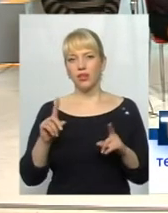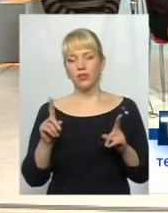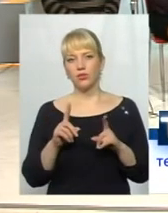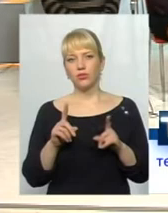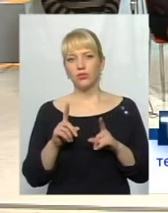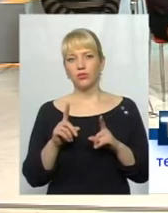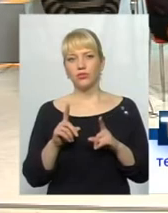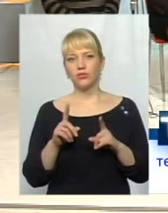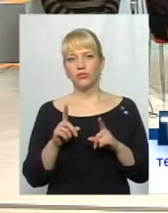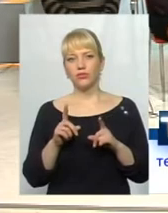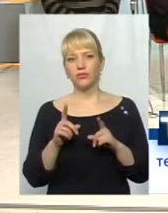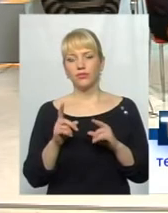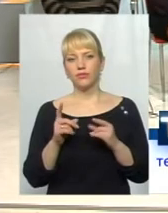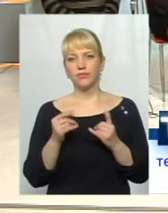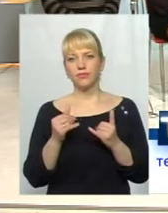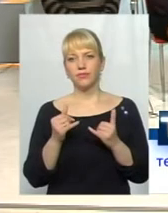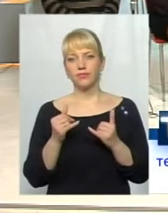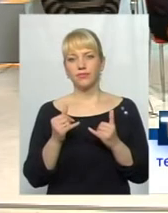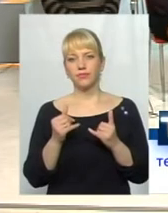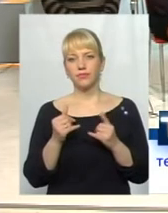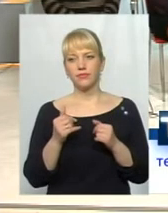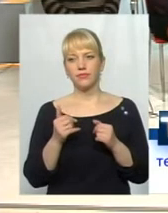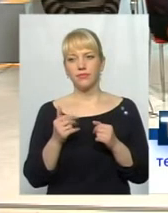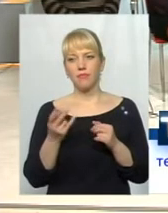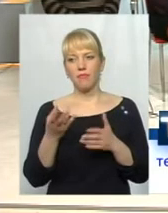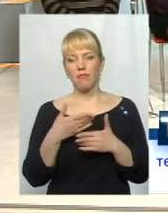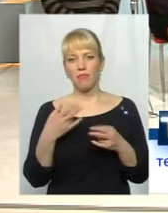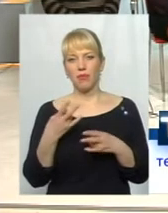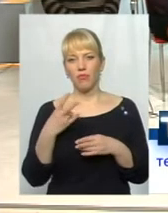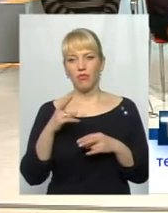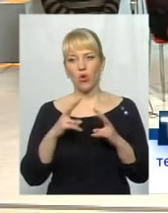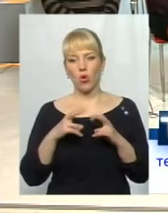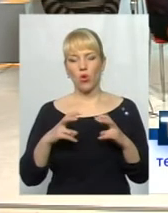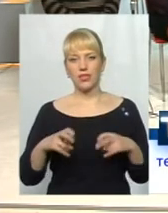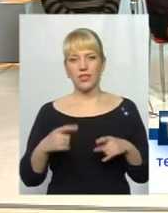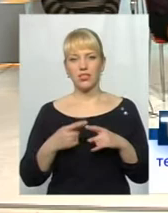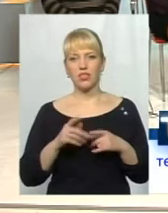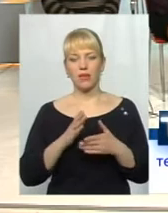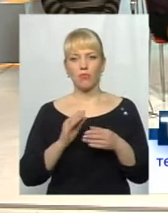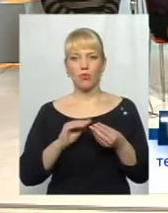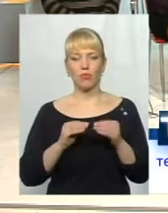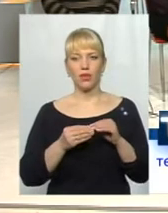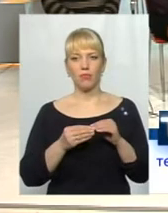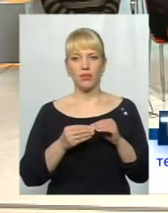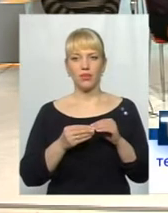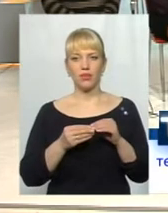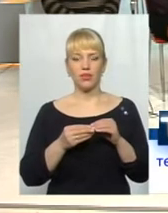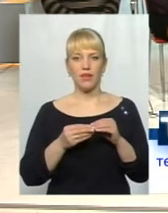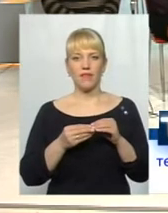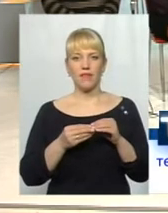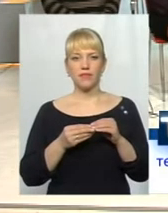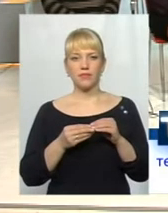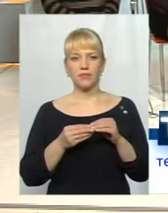зараз діючі призначення, ми маємо розглянути, що ця суть цієї проблеми. Цієї проблеми взагалі не